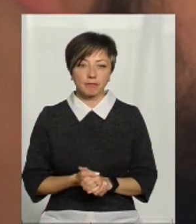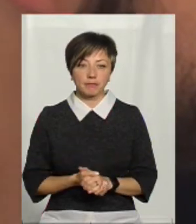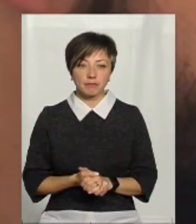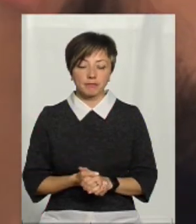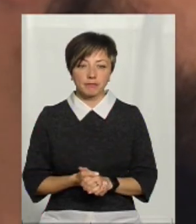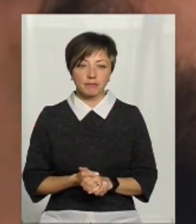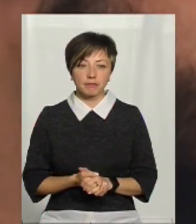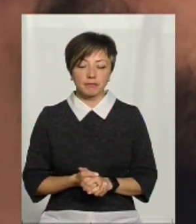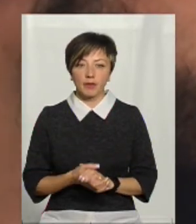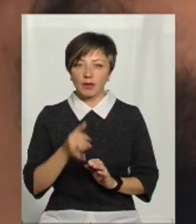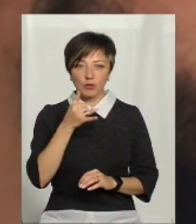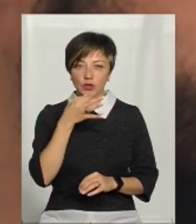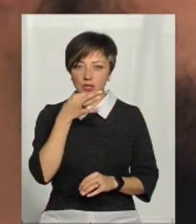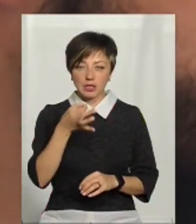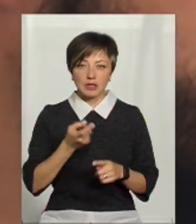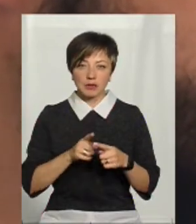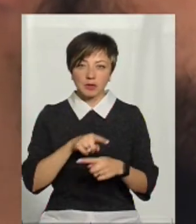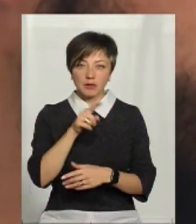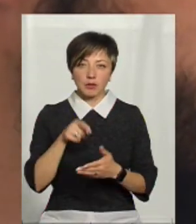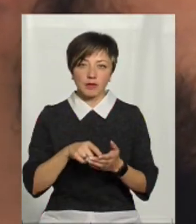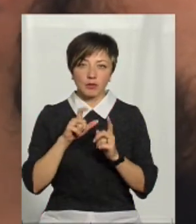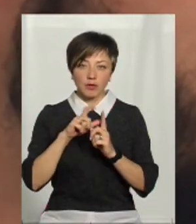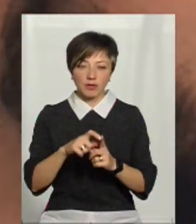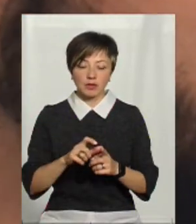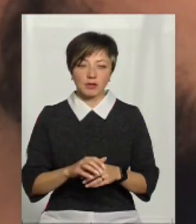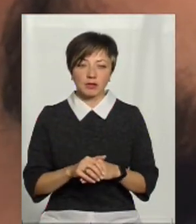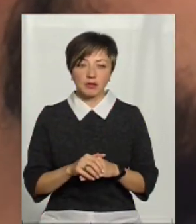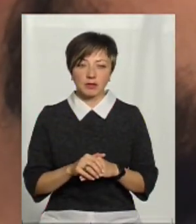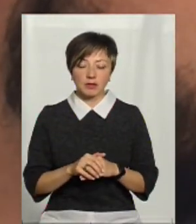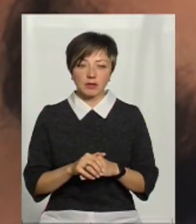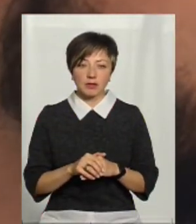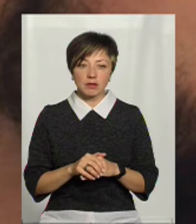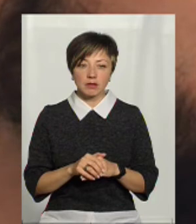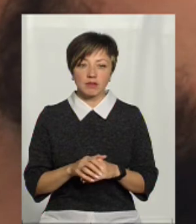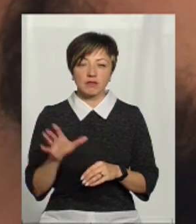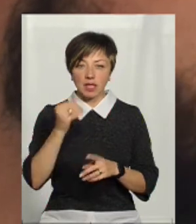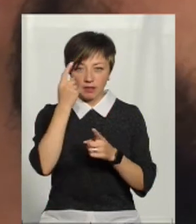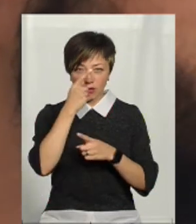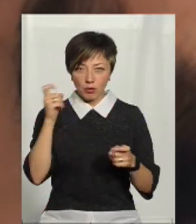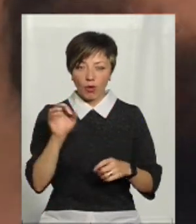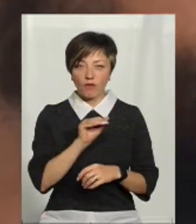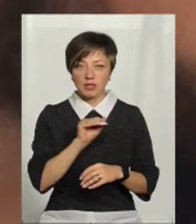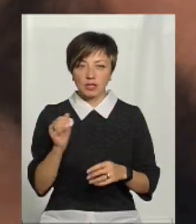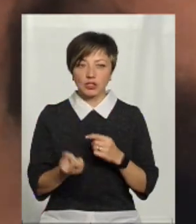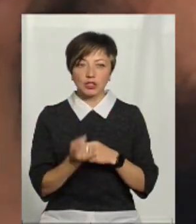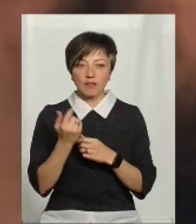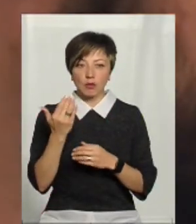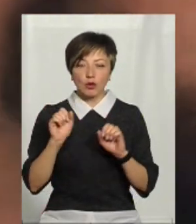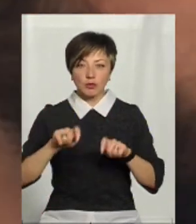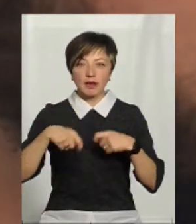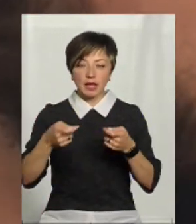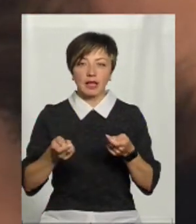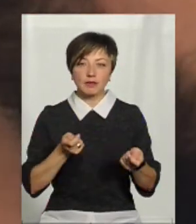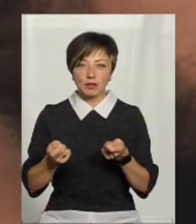Ну, я вам не можу на це питання відповісти. Вся мастер знаходиться в ефіцільні джерела. Ви можете передати